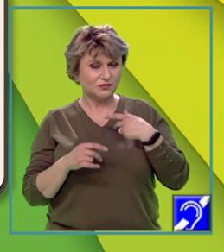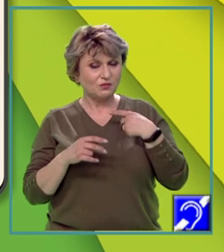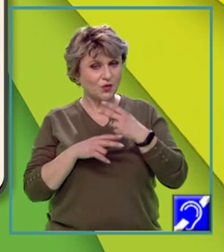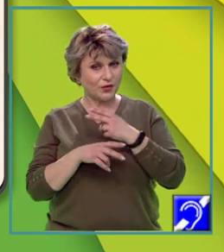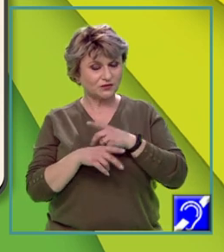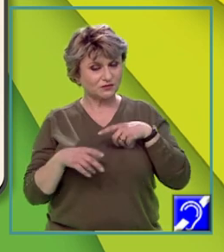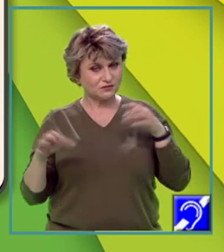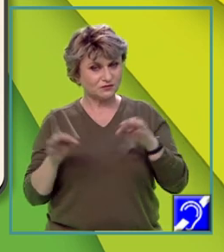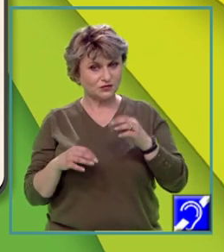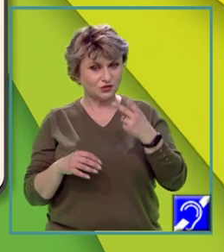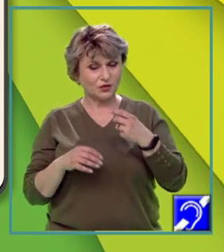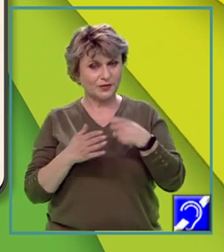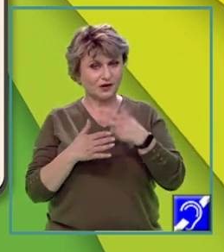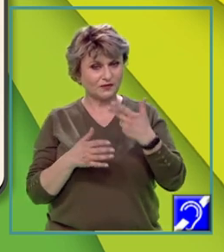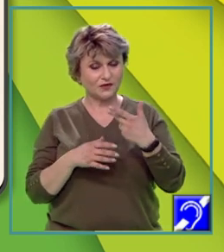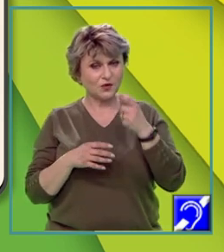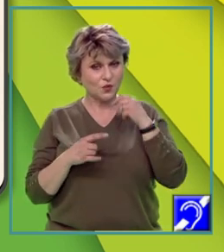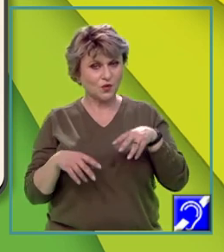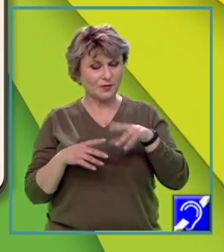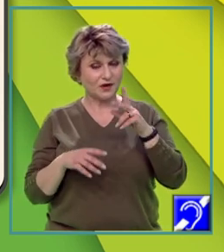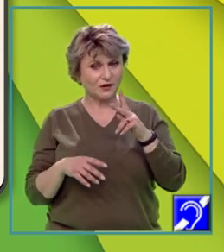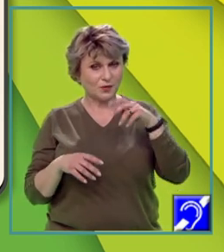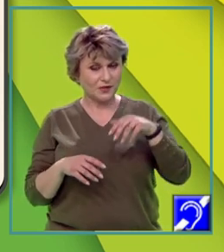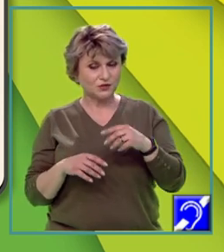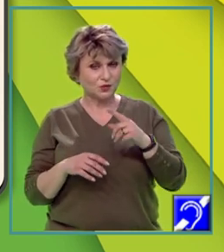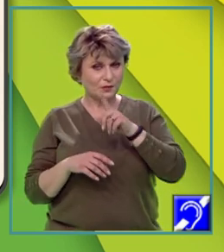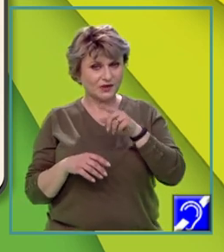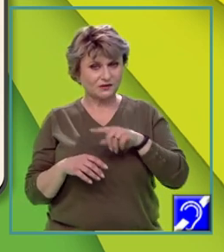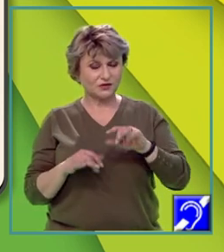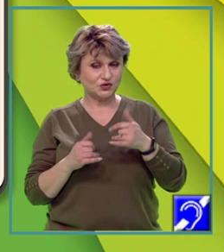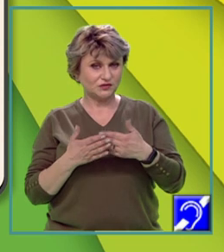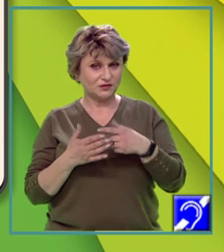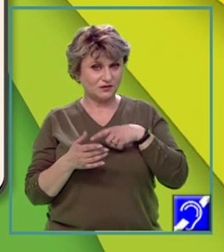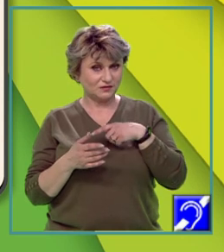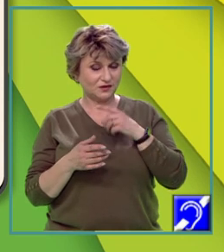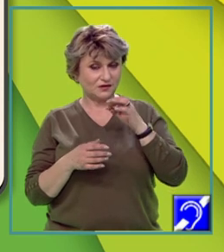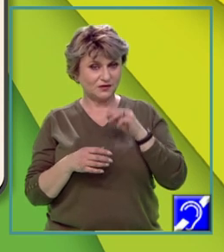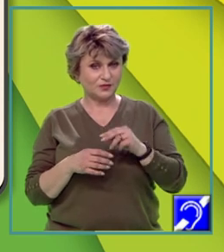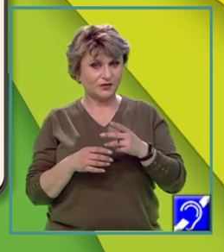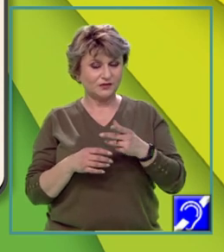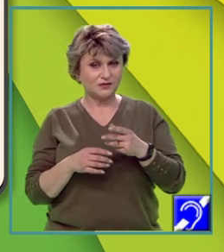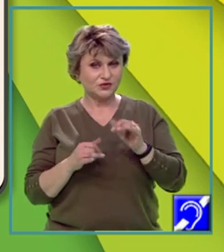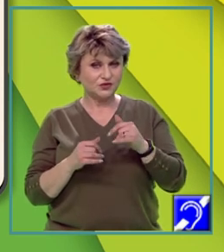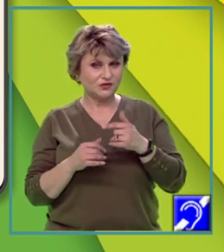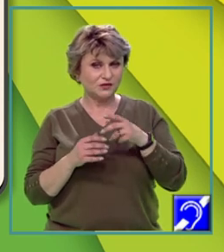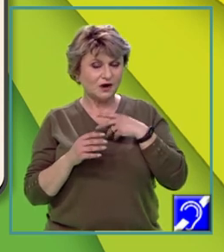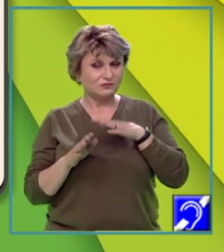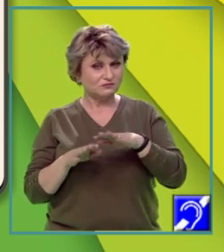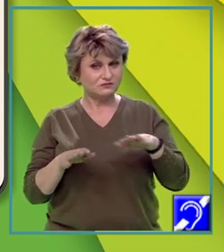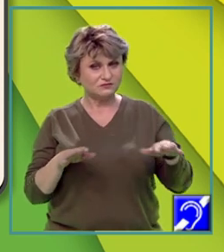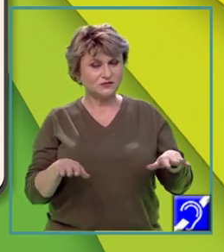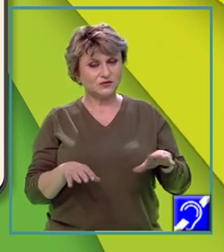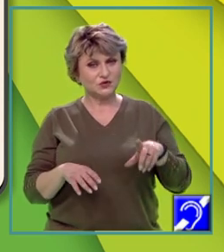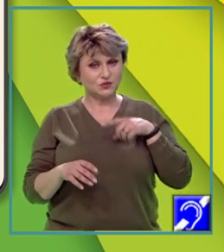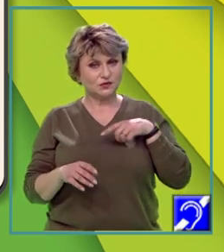redusă 2 până la 3 locuitori pe km2. Antropizarea este de tip punctiform, așezările fiind